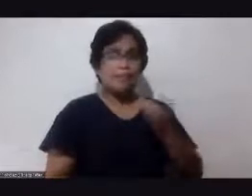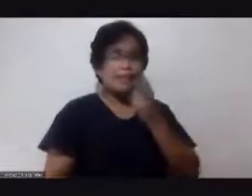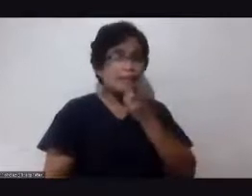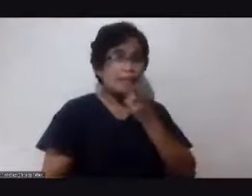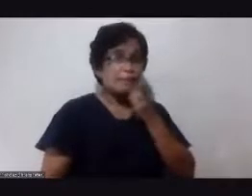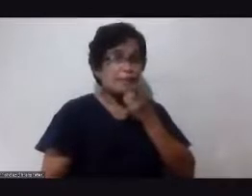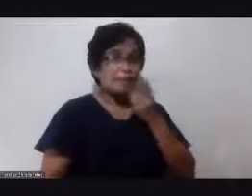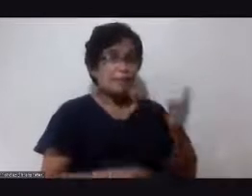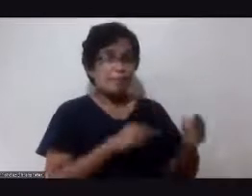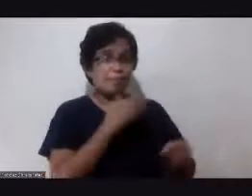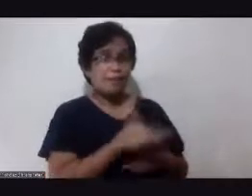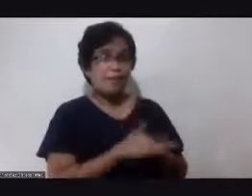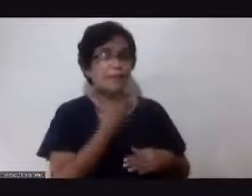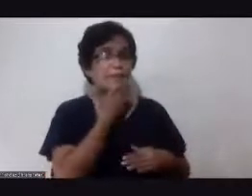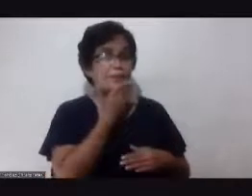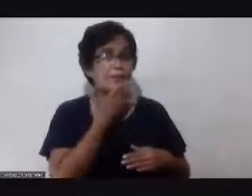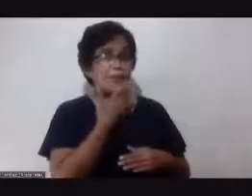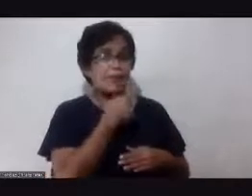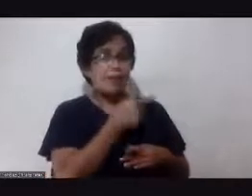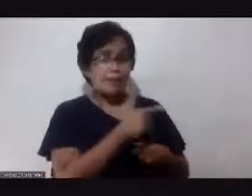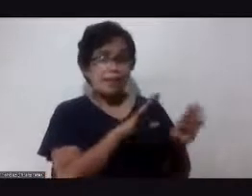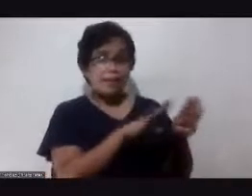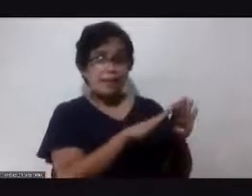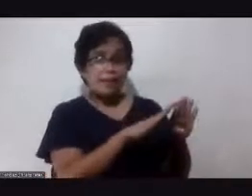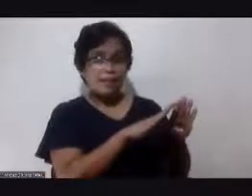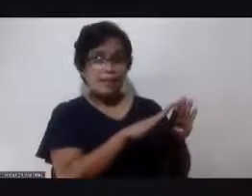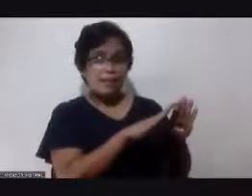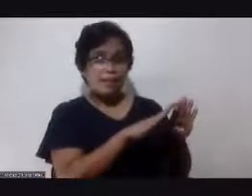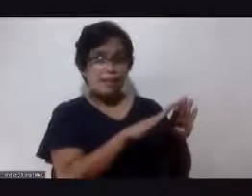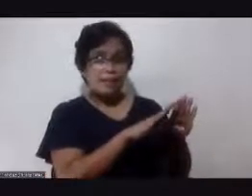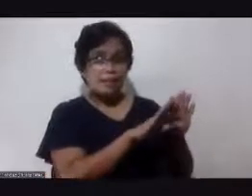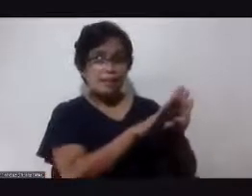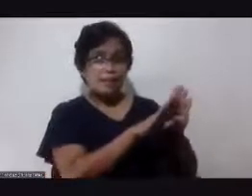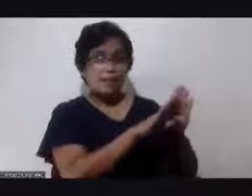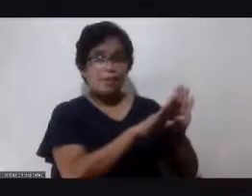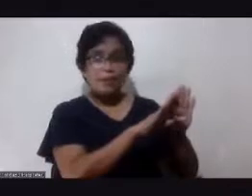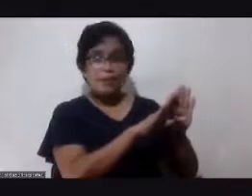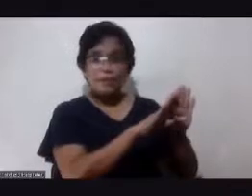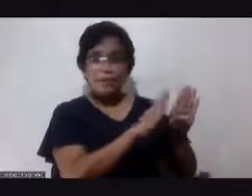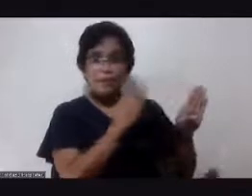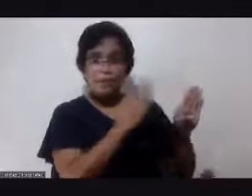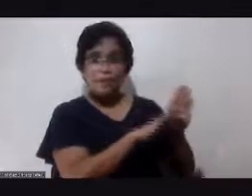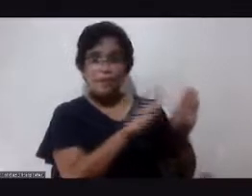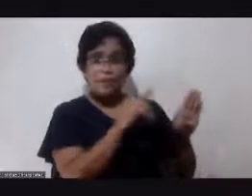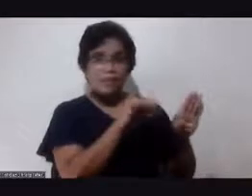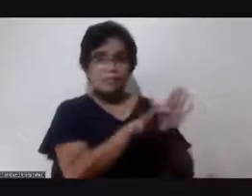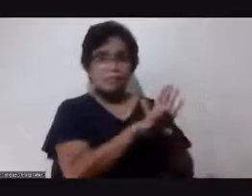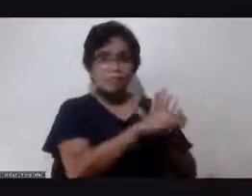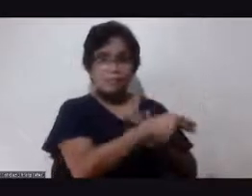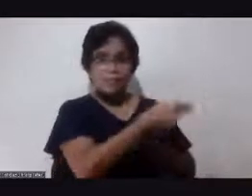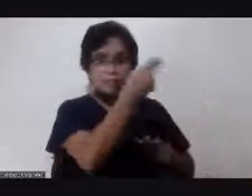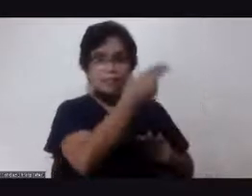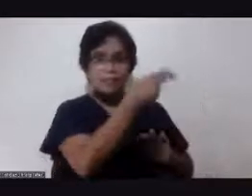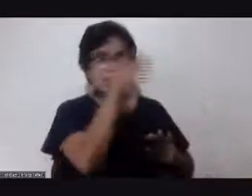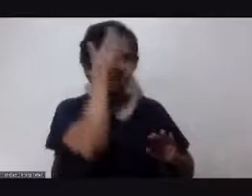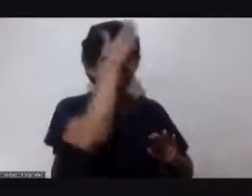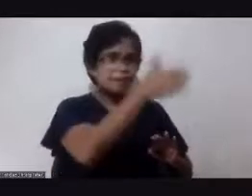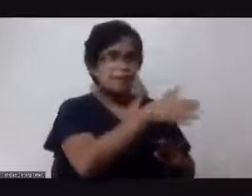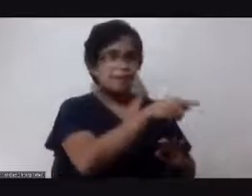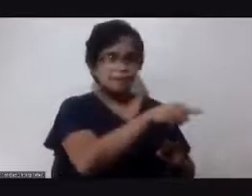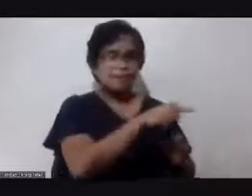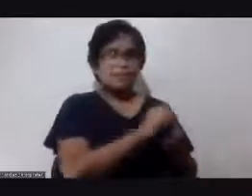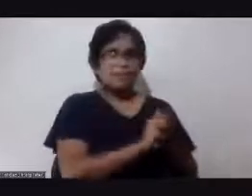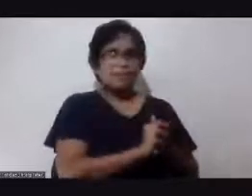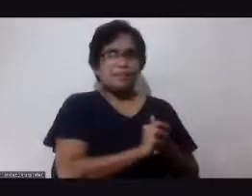sugar ba ay pintuan na, sabihin, kung mataas na to, some way, somehow, it welcomes other kinds of,